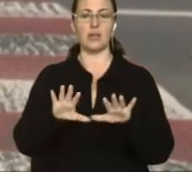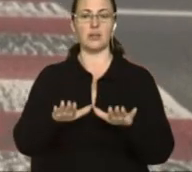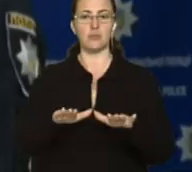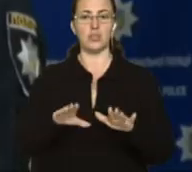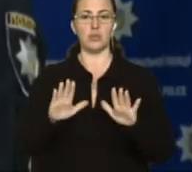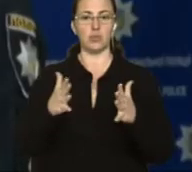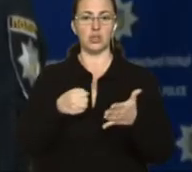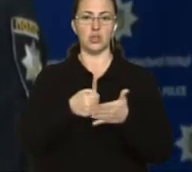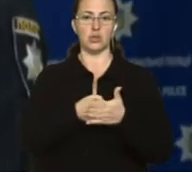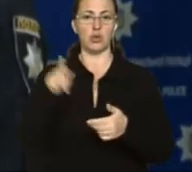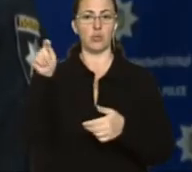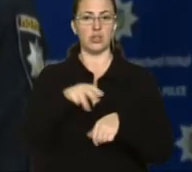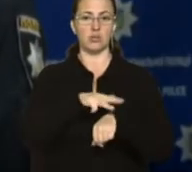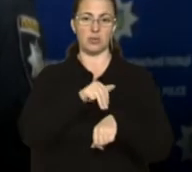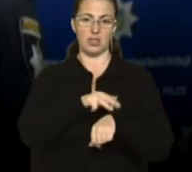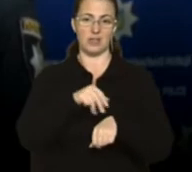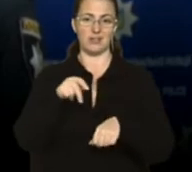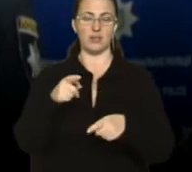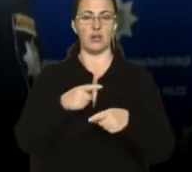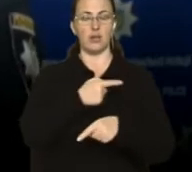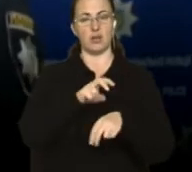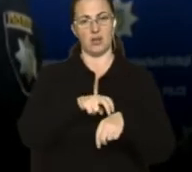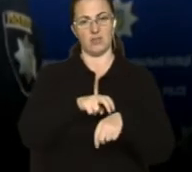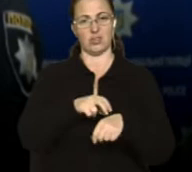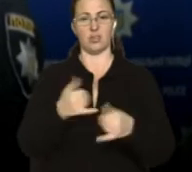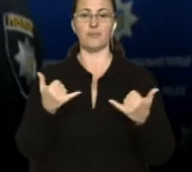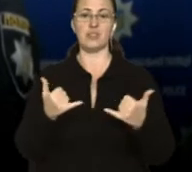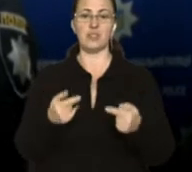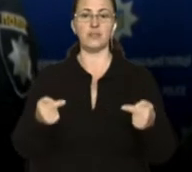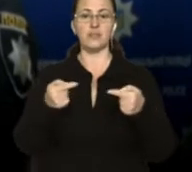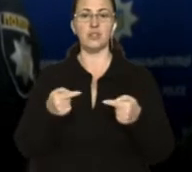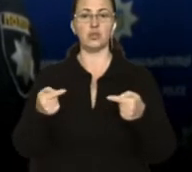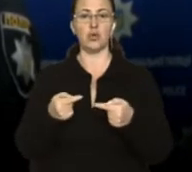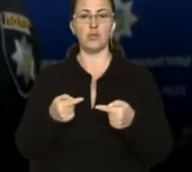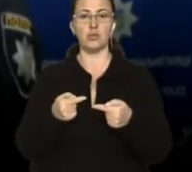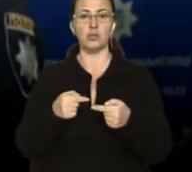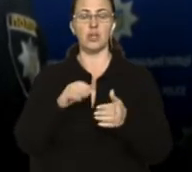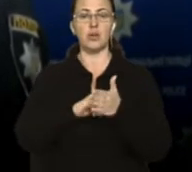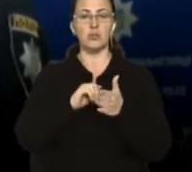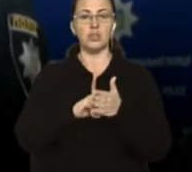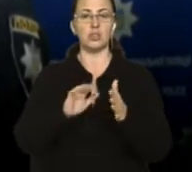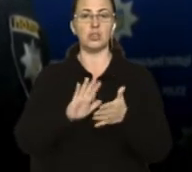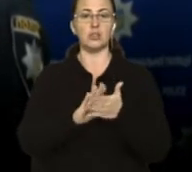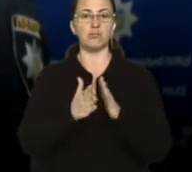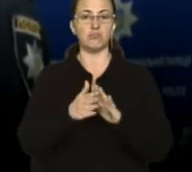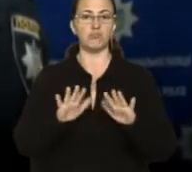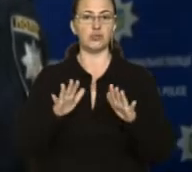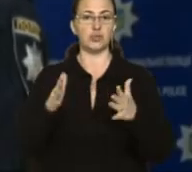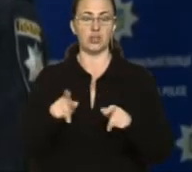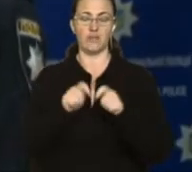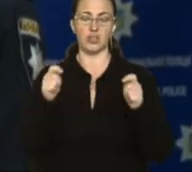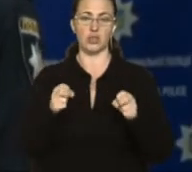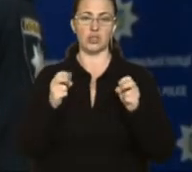поліції та медиків. На даний час становлюються усі обставини, події, призначено експертизи. Відкрито кримінальне